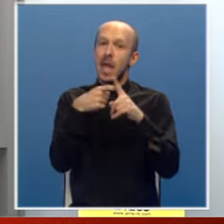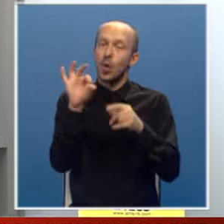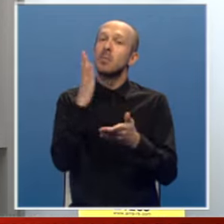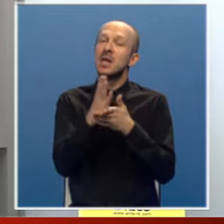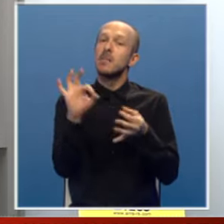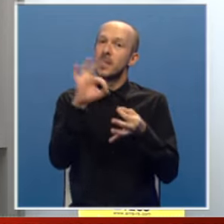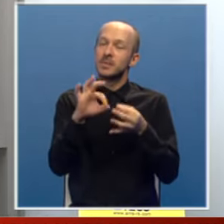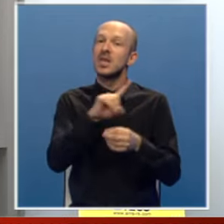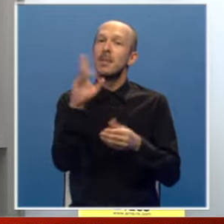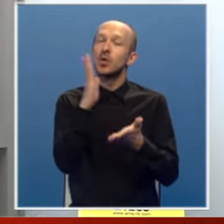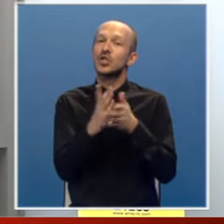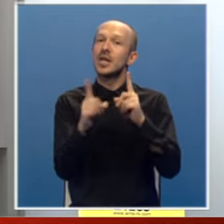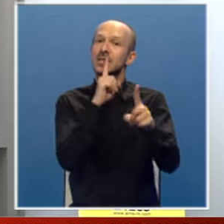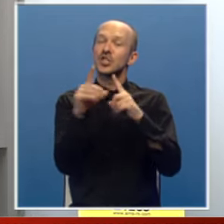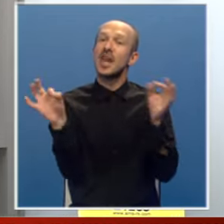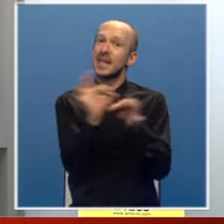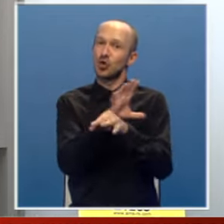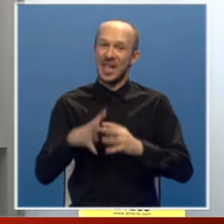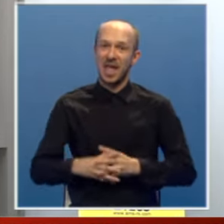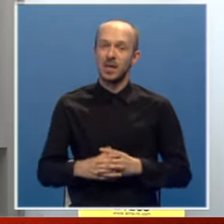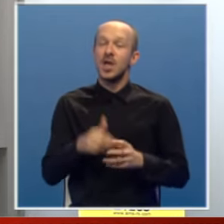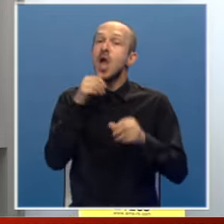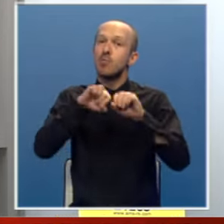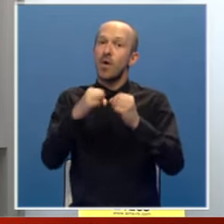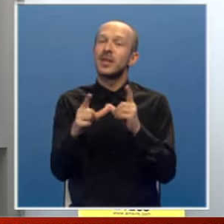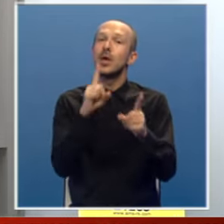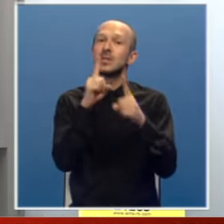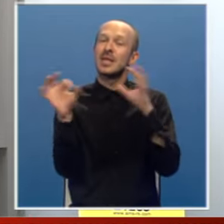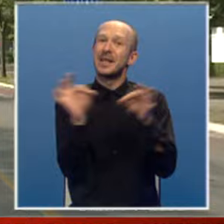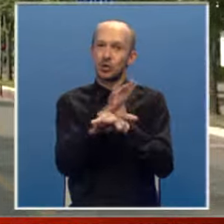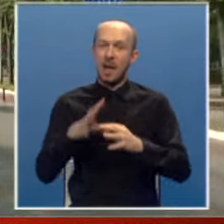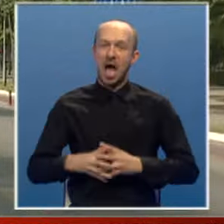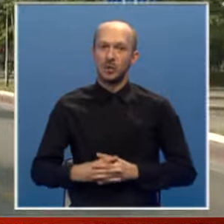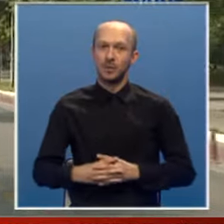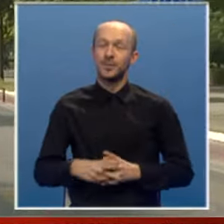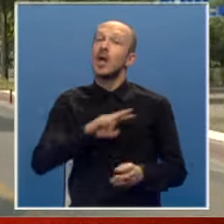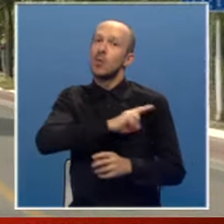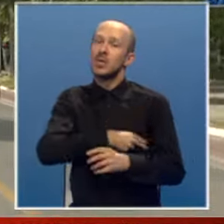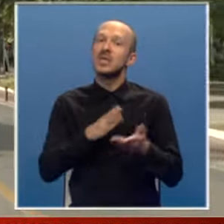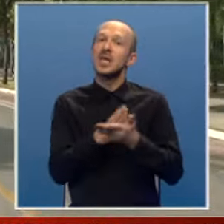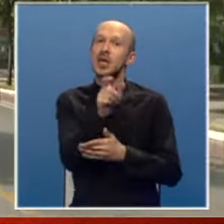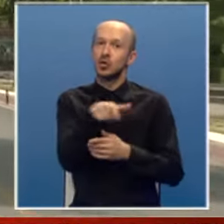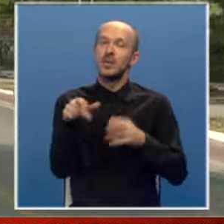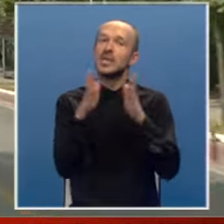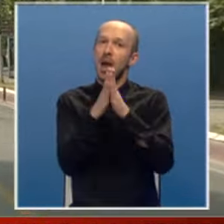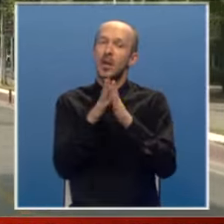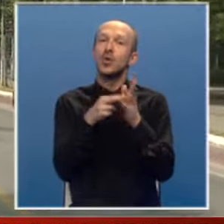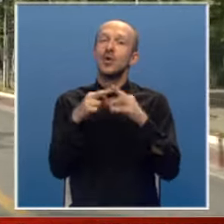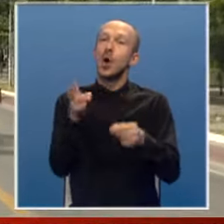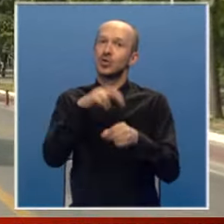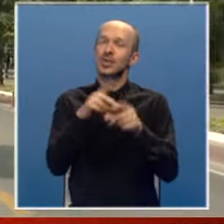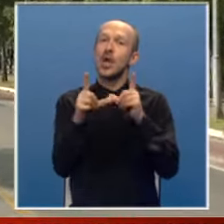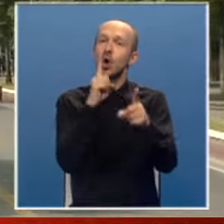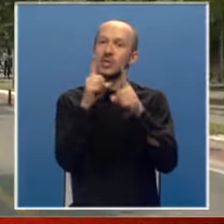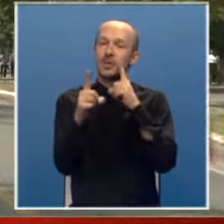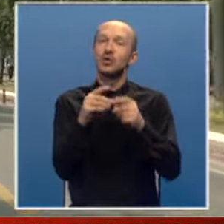smo bili bezbi, da se ne bi događale saobraćajne nezgode i povrede u tim saobraćajnim nezgodama. Policijski službenici apeluju na učesnike